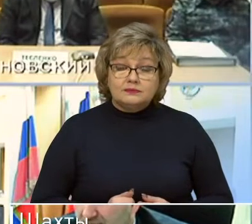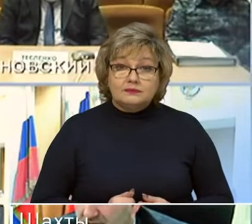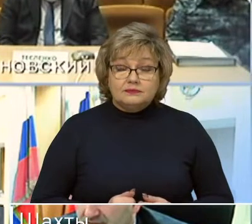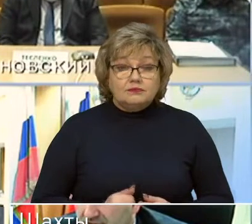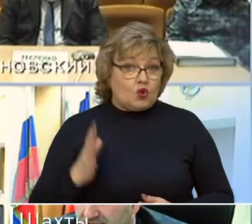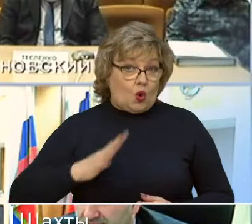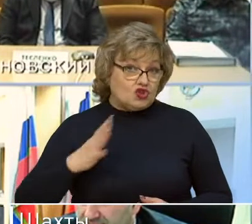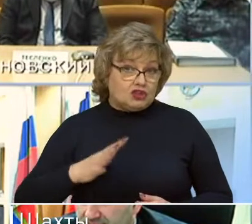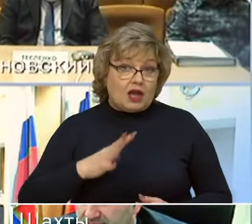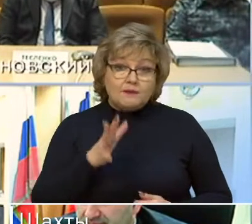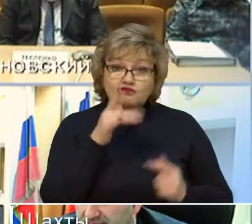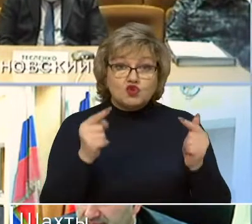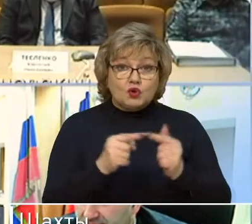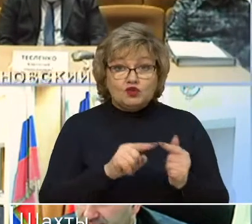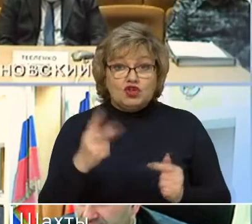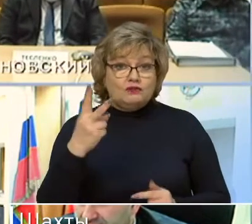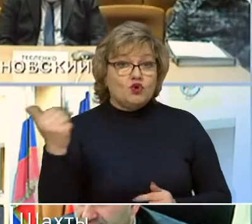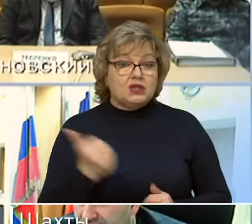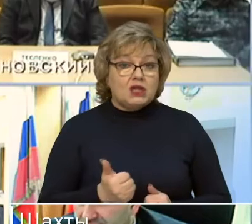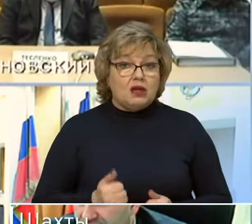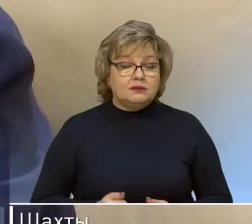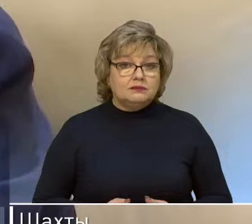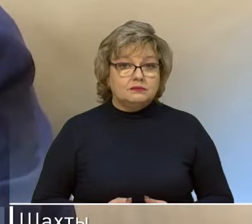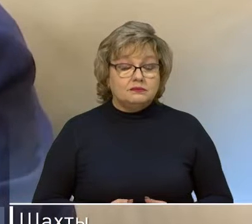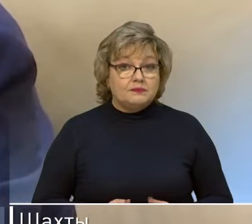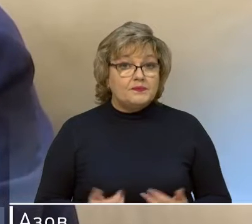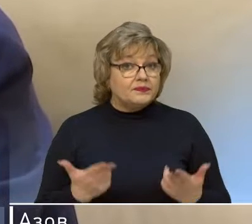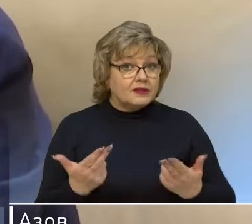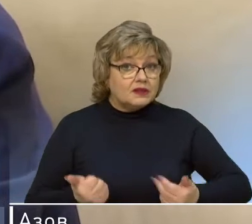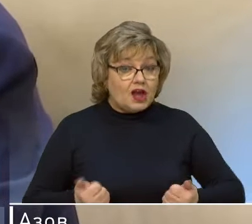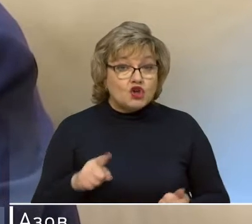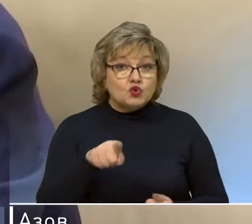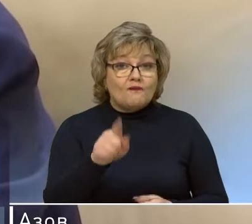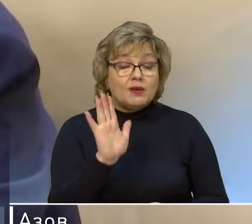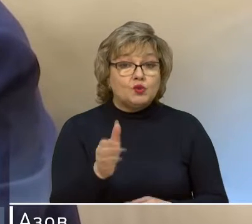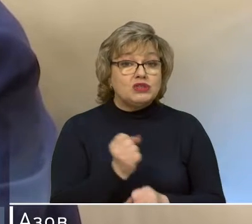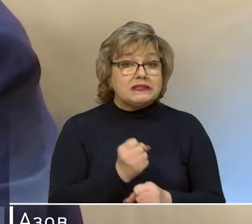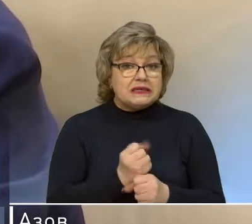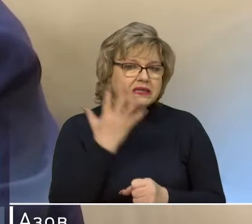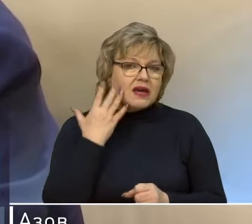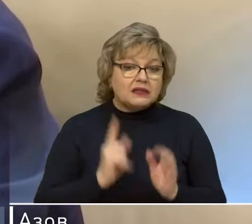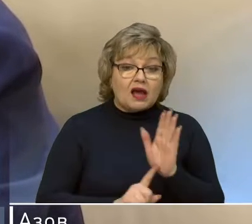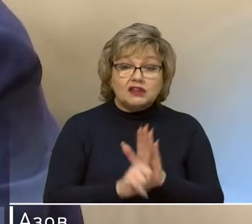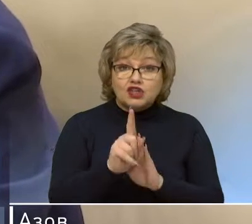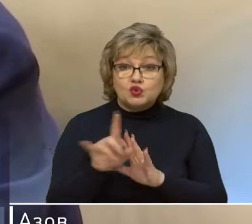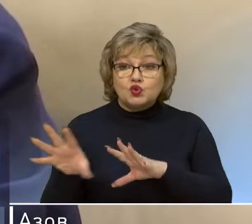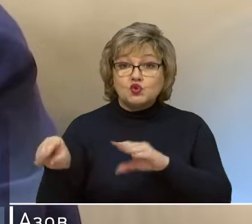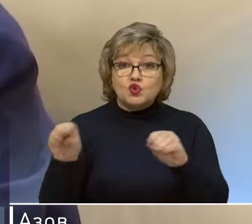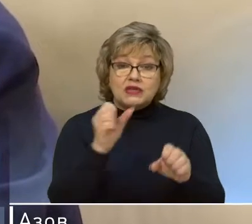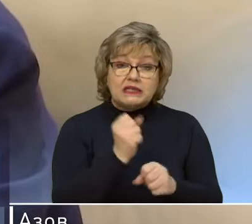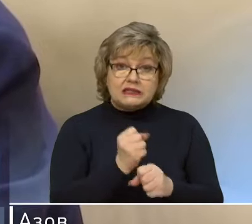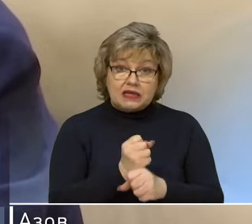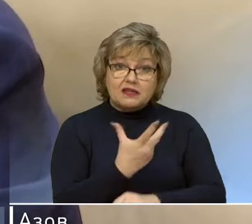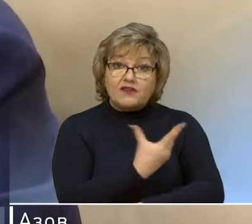Ну, ожидаем срок поставки в течение двух недель. Да, вот что вы будете делать, когда начнут соседи делать